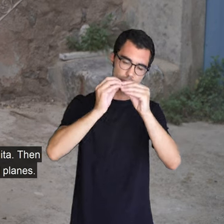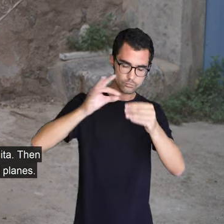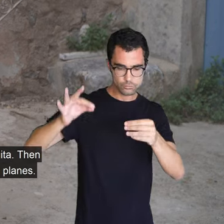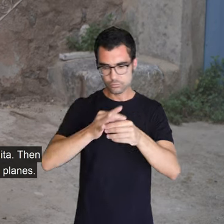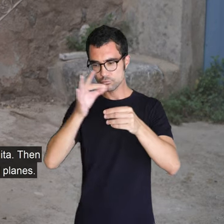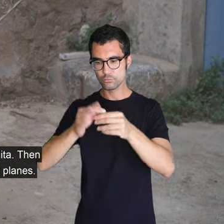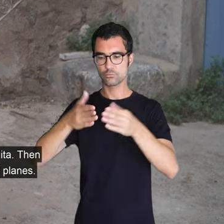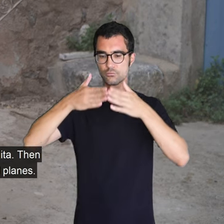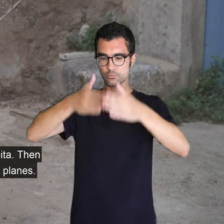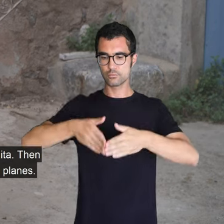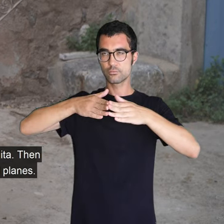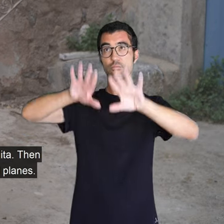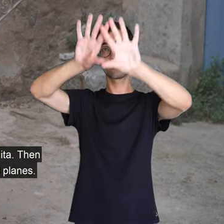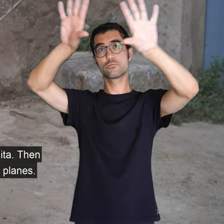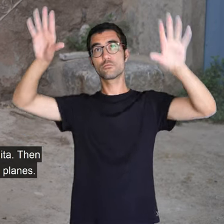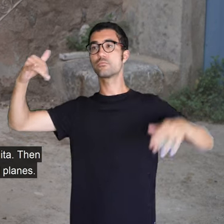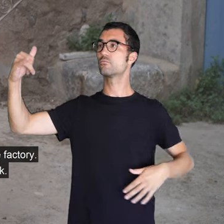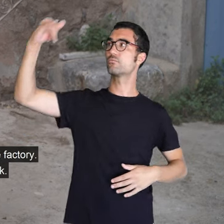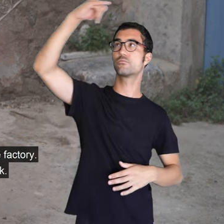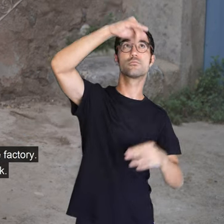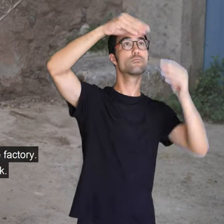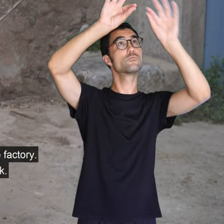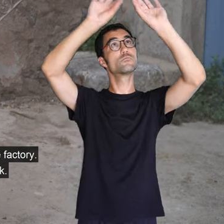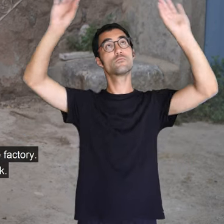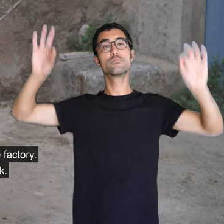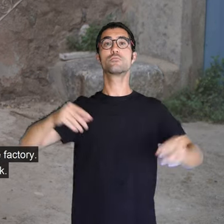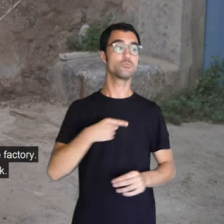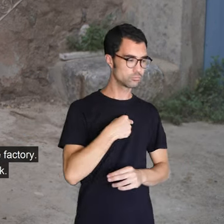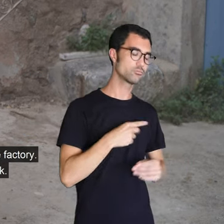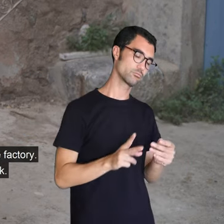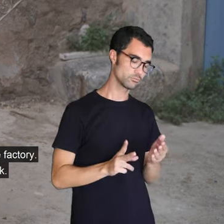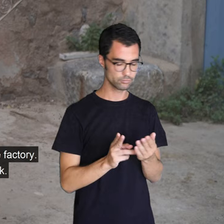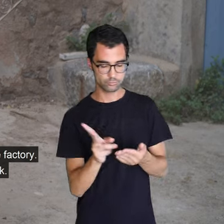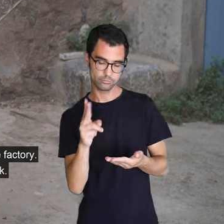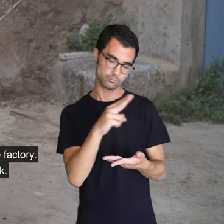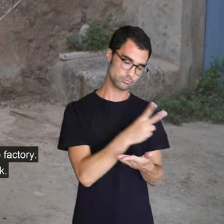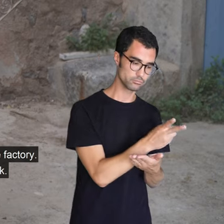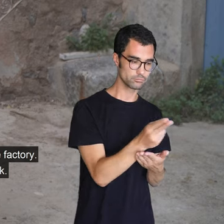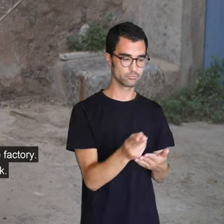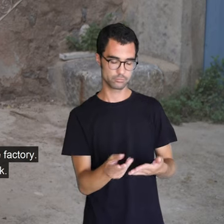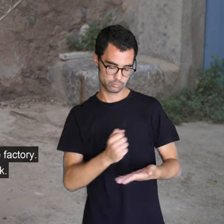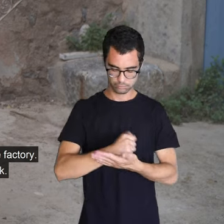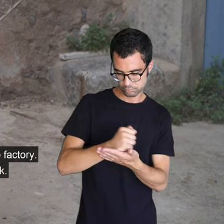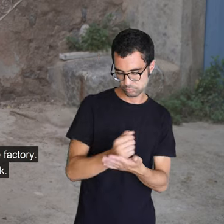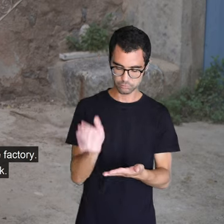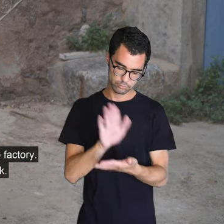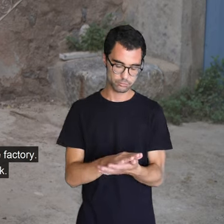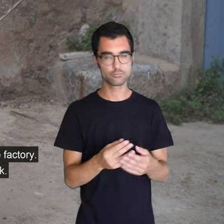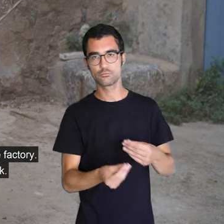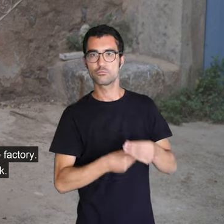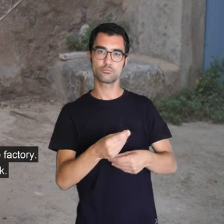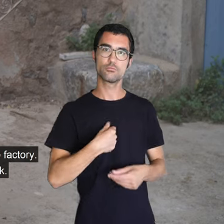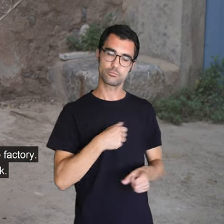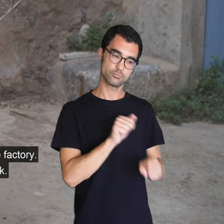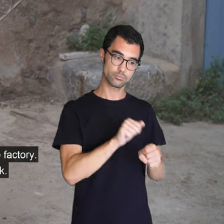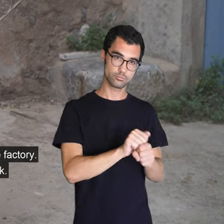dels avions, saps? I jo li quedava ses figuretes, li dava pegament, també això, part de